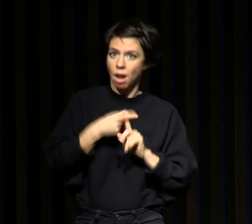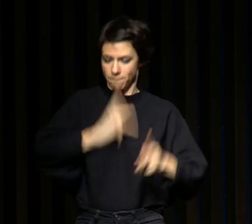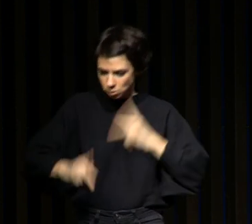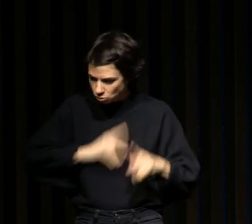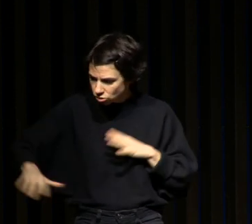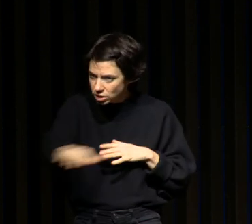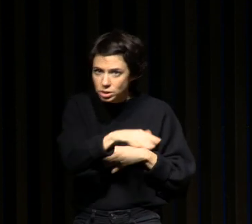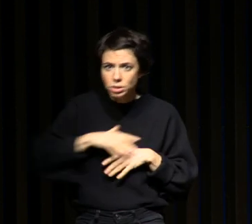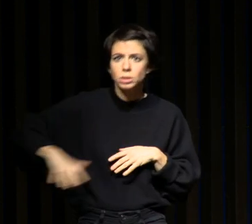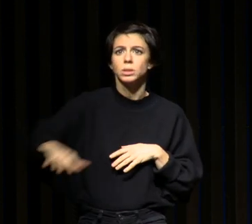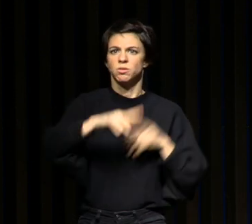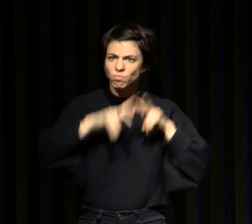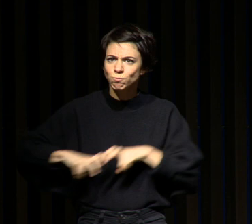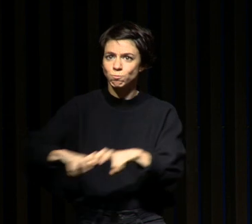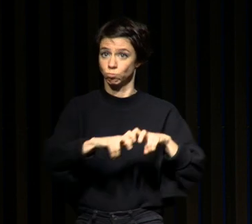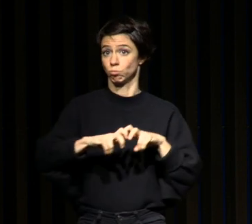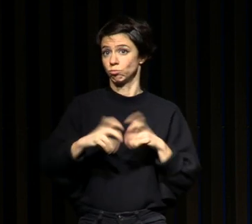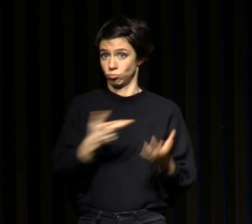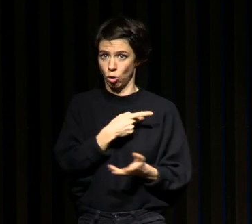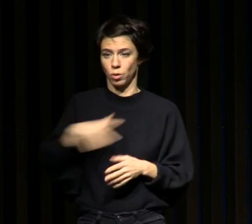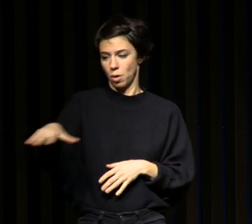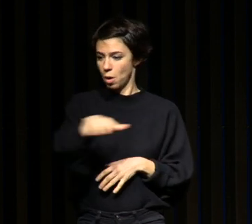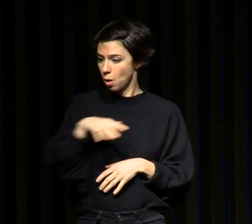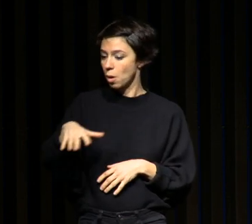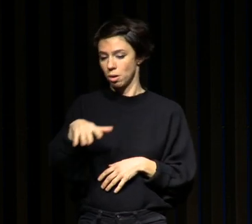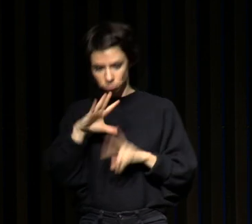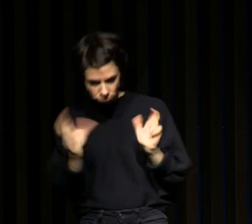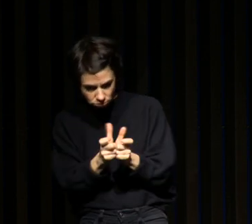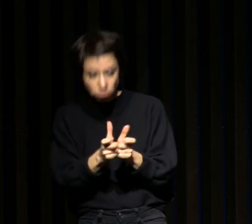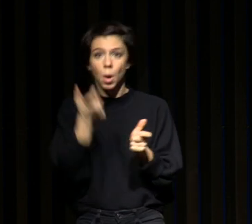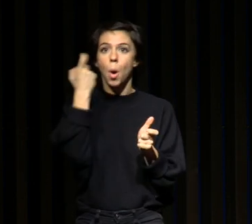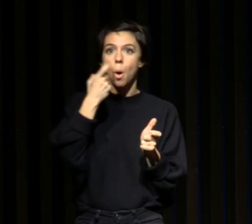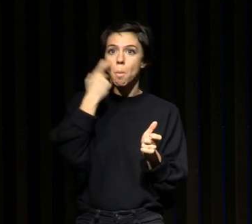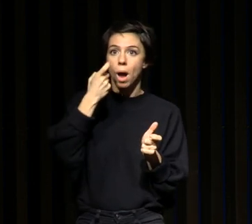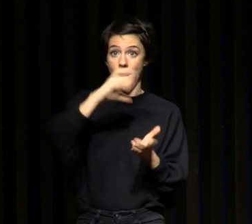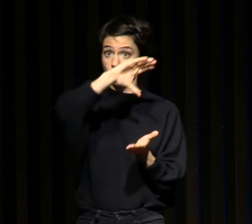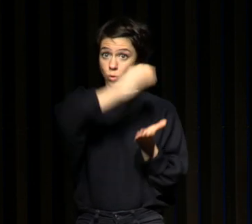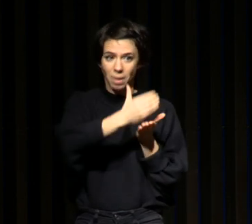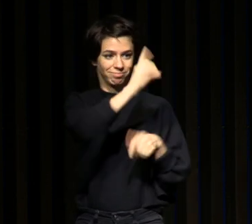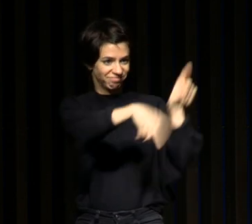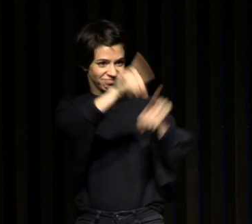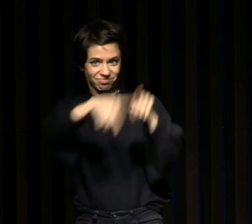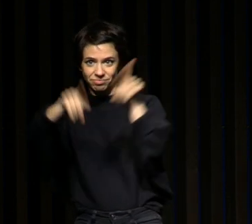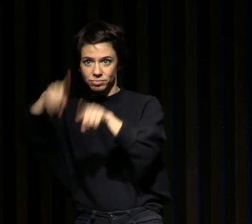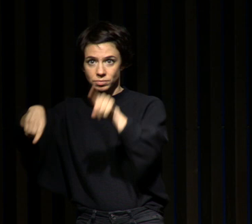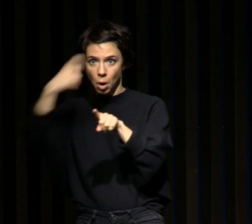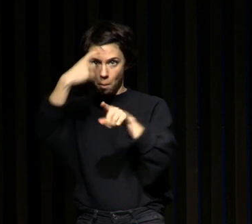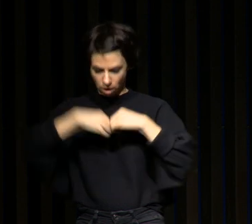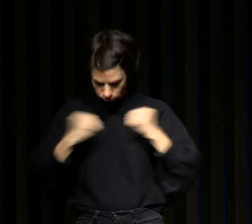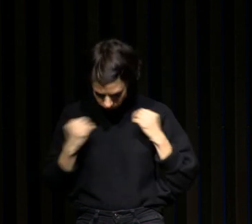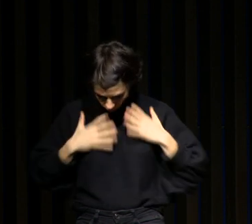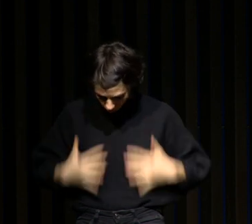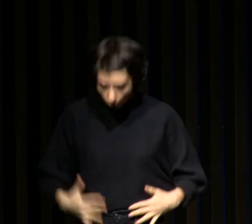fonction de votre état de veille, de votre état de sommeil, l'ensemble de vos organes changeaient de fonctionnement. Et donc vous alliez complètement